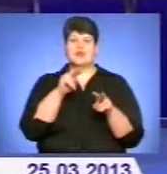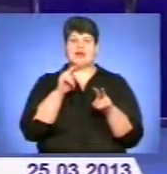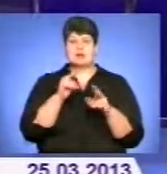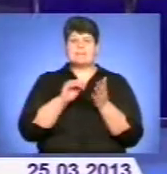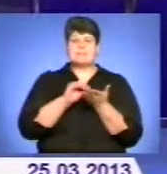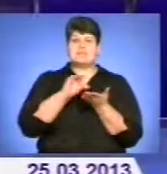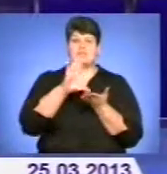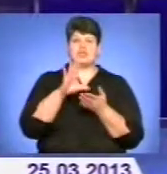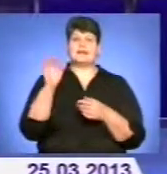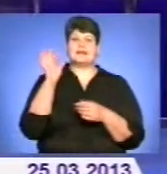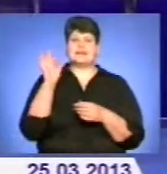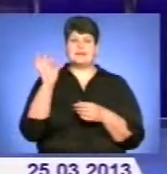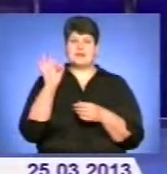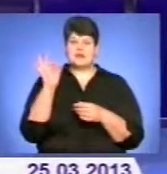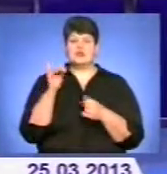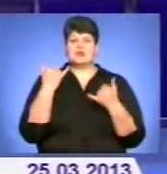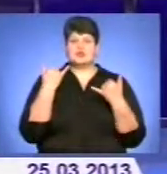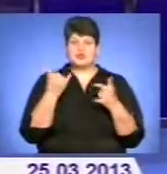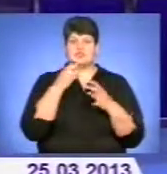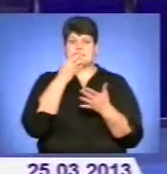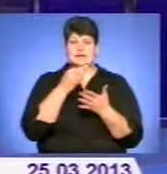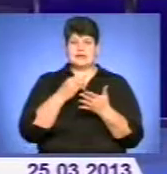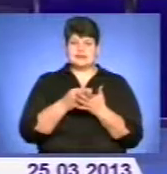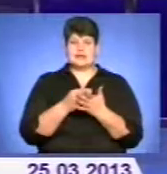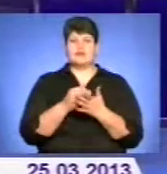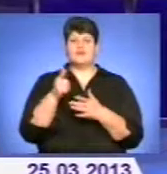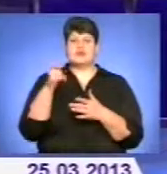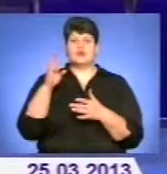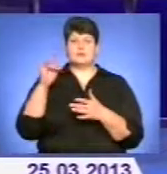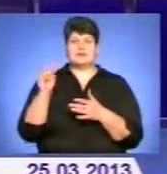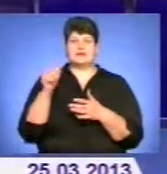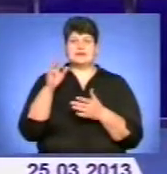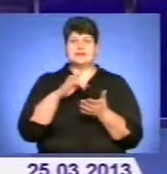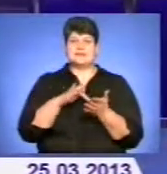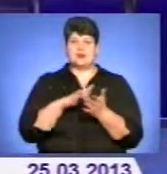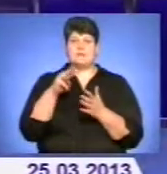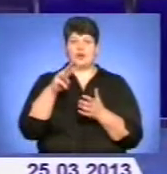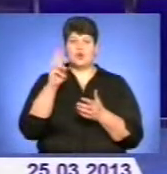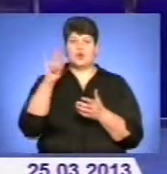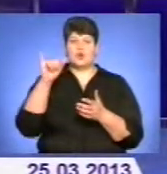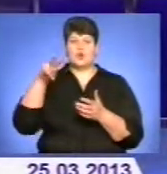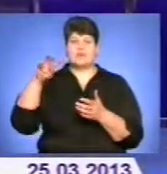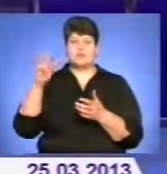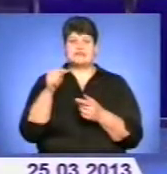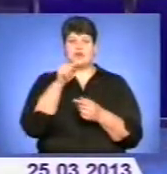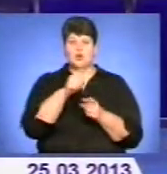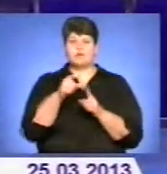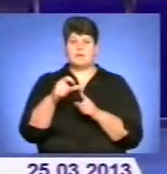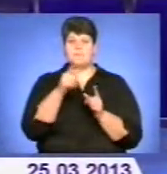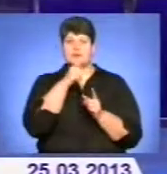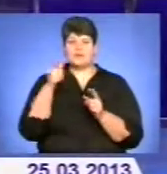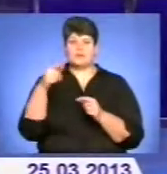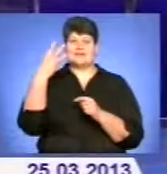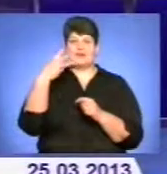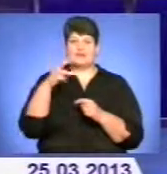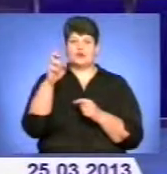температури. Про це сьогодні на брифінгу сказав директор Укргідромедцентру Микола Кульбіда. За його словами, протягом 30 березня